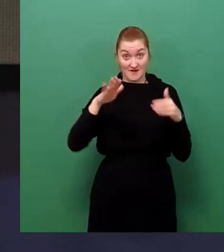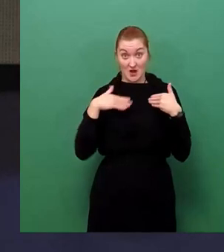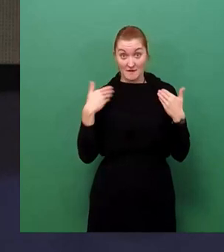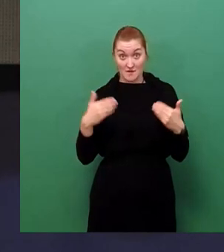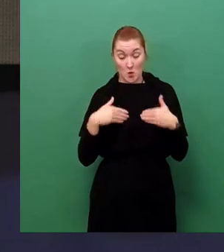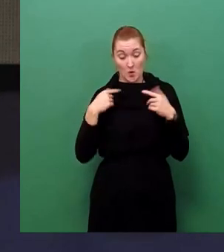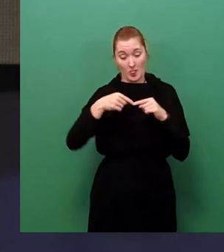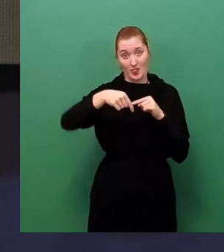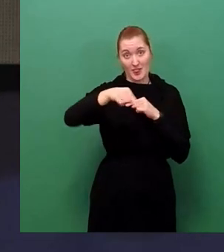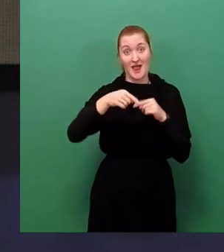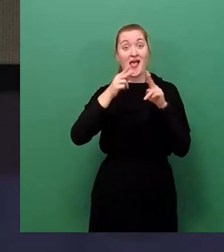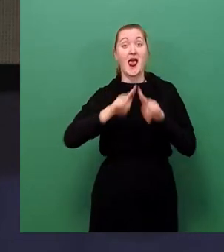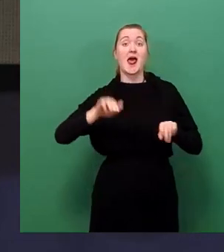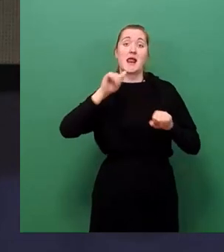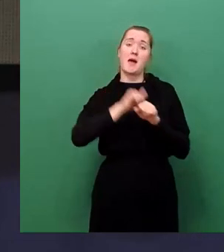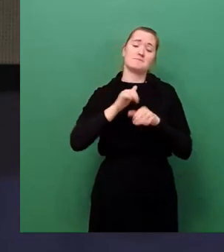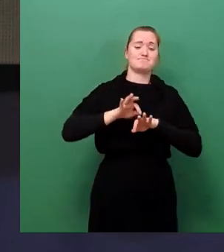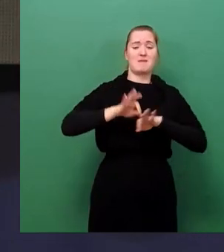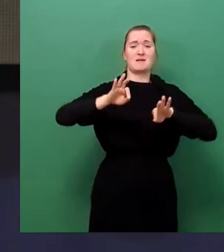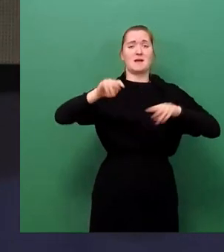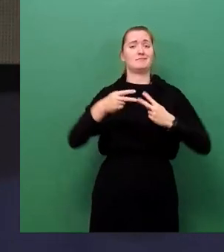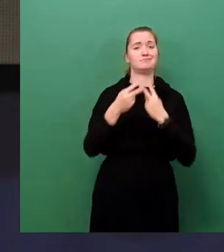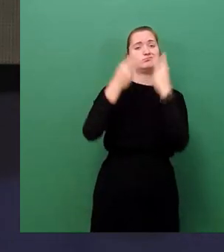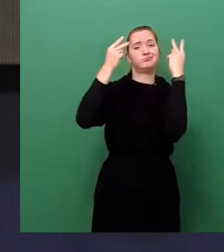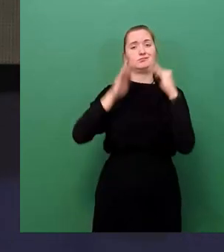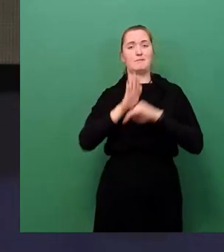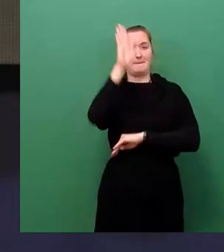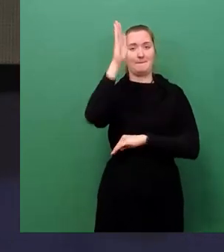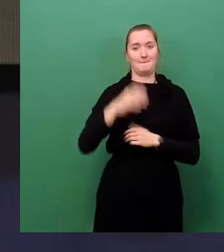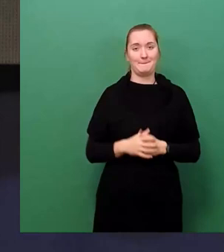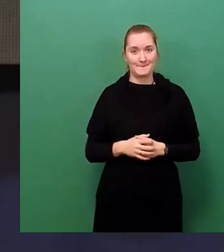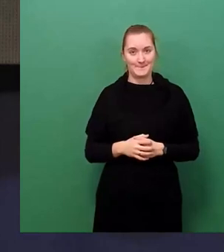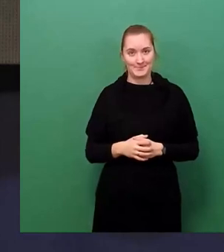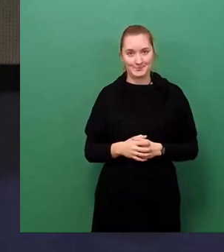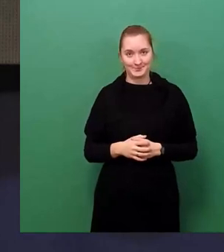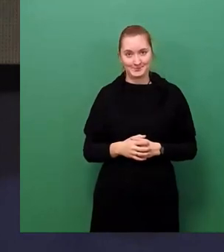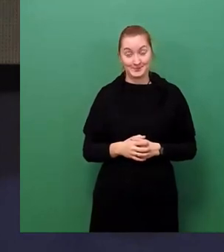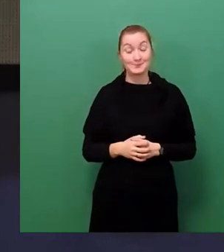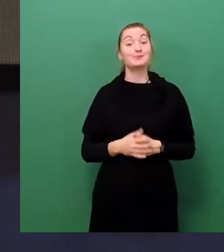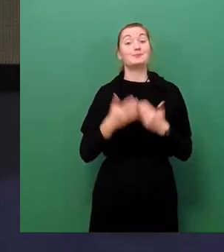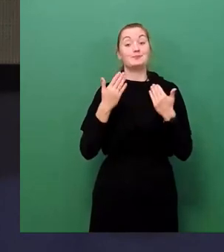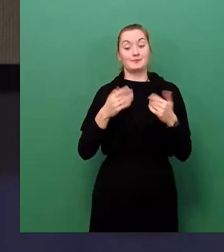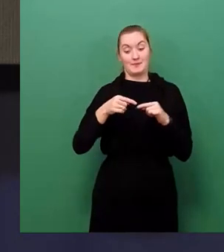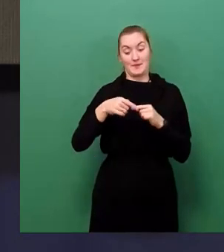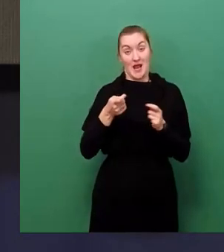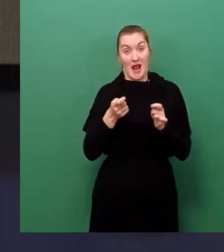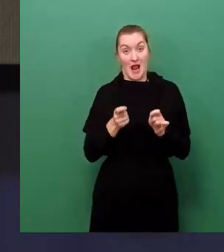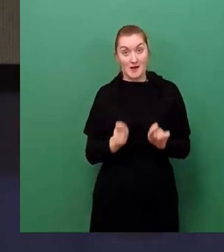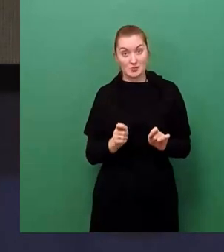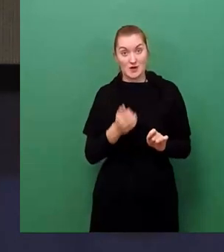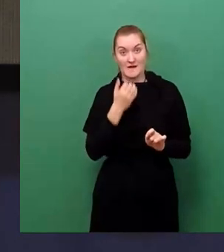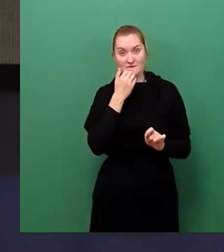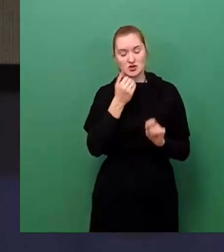in den nächsten Jahren. Zum Schluss möchte ich auf ein Detail der Vorlage